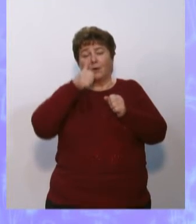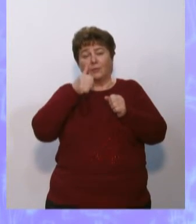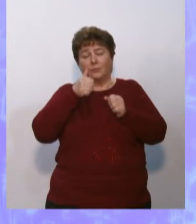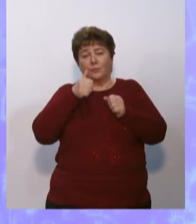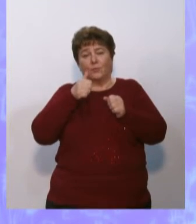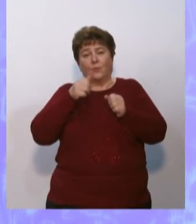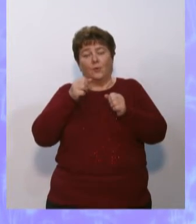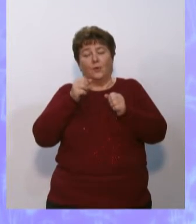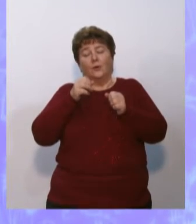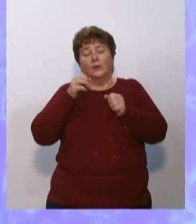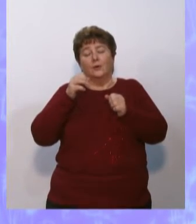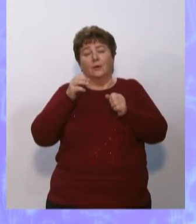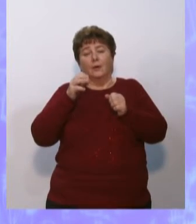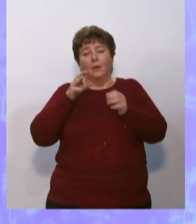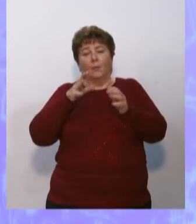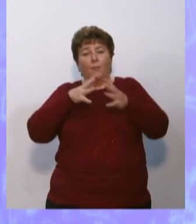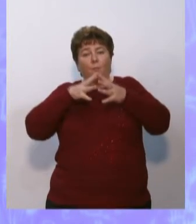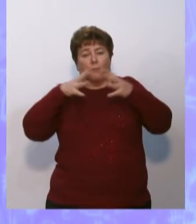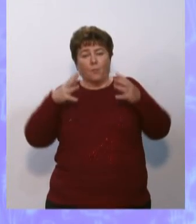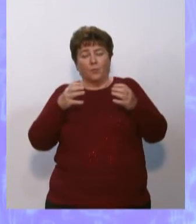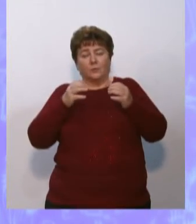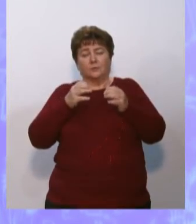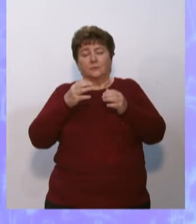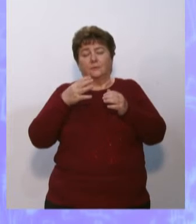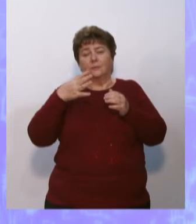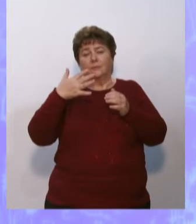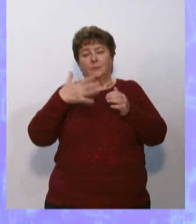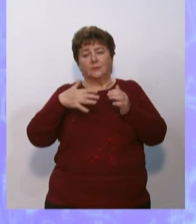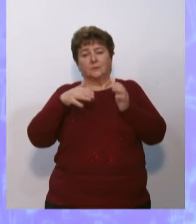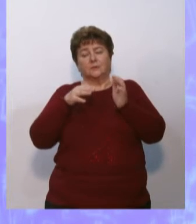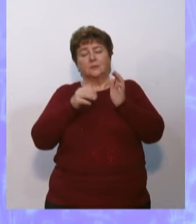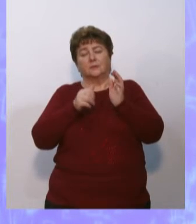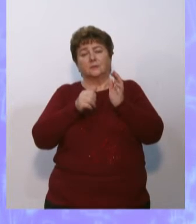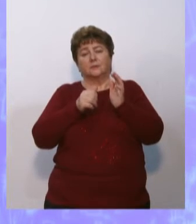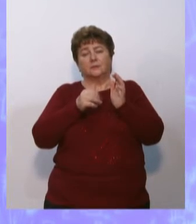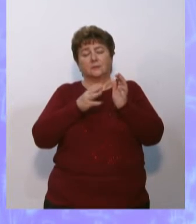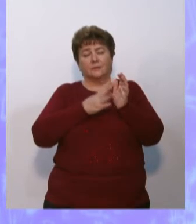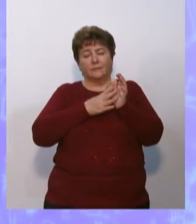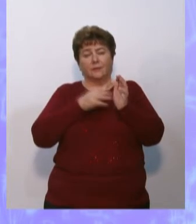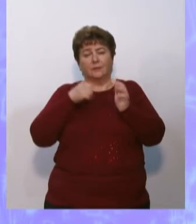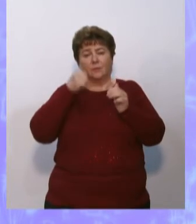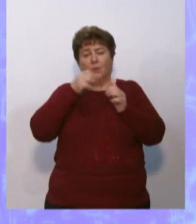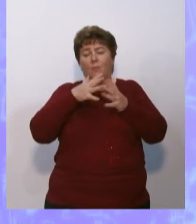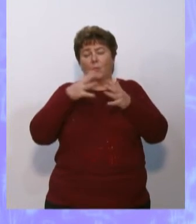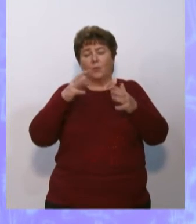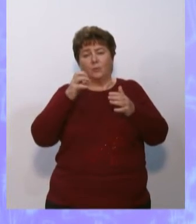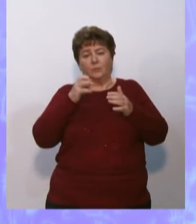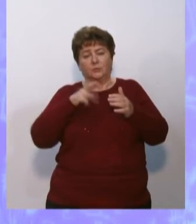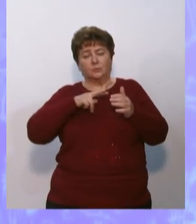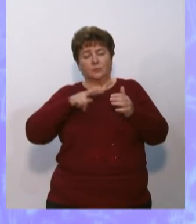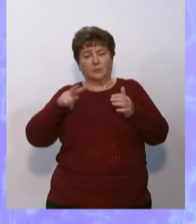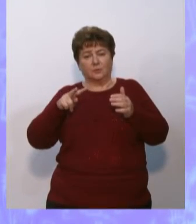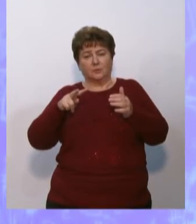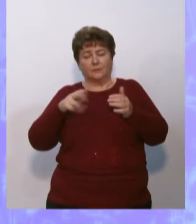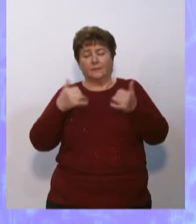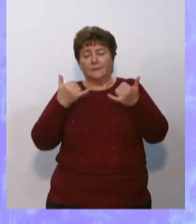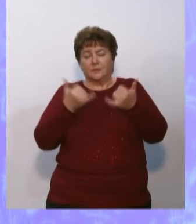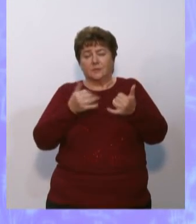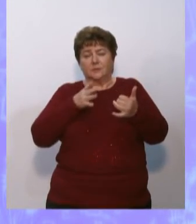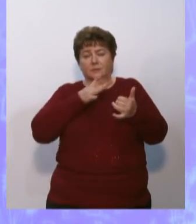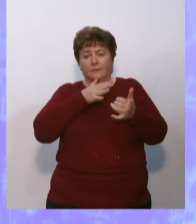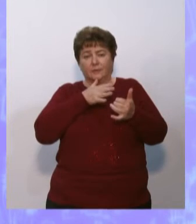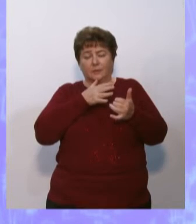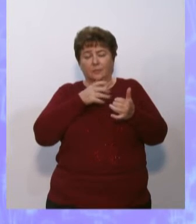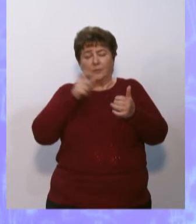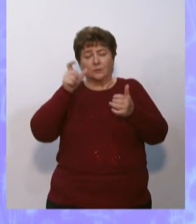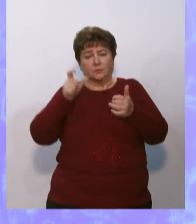литров, а в 1959 более 500 литров. В настоящее время